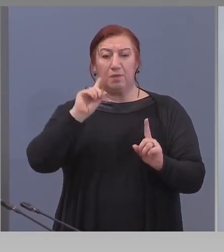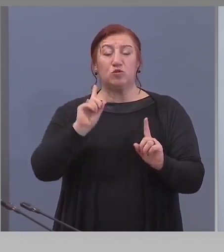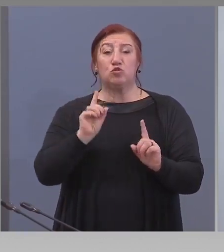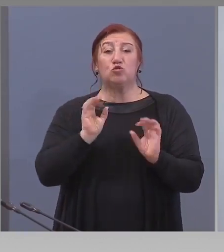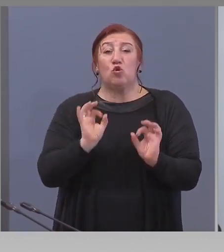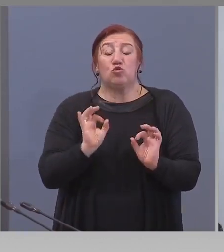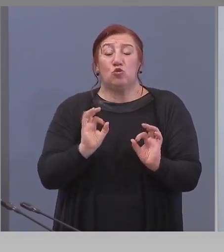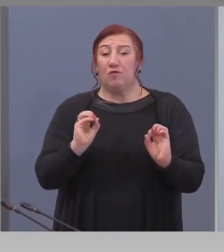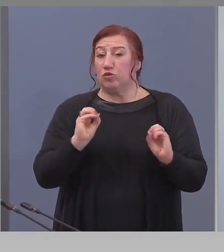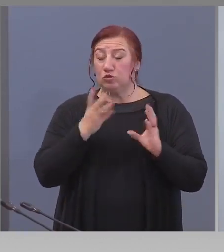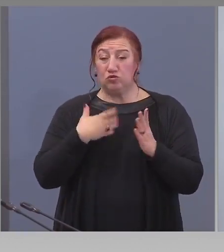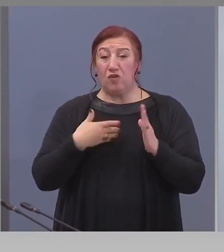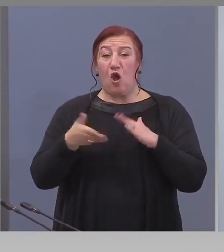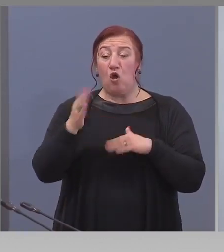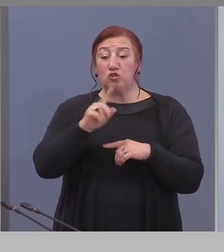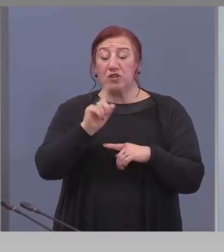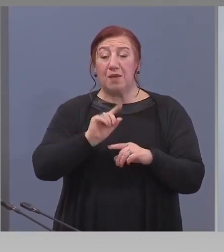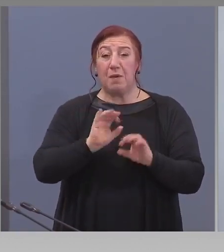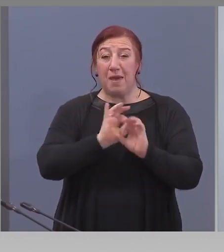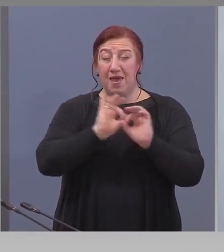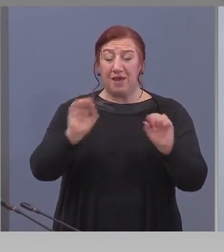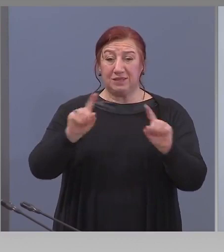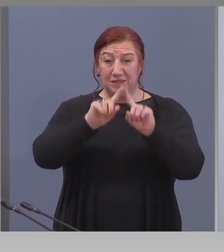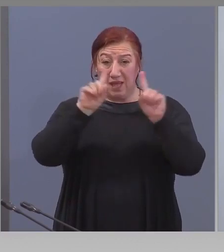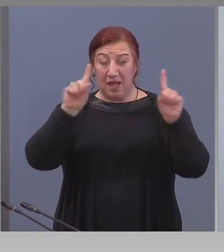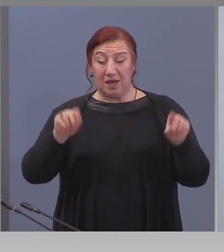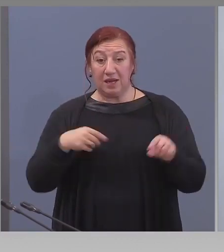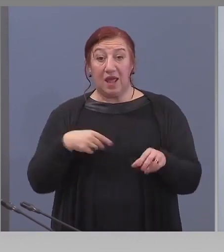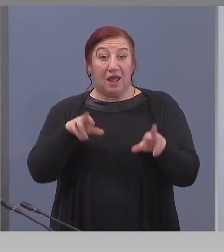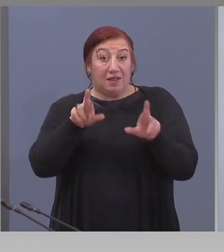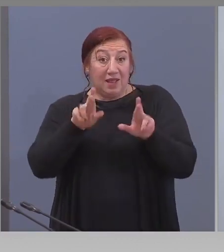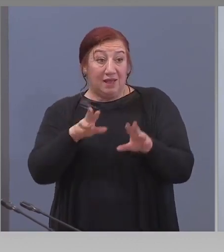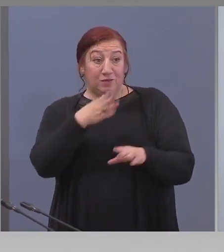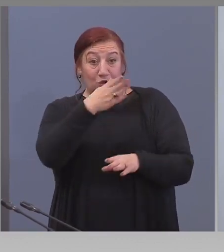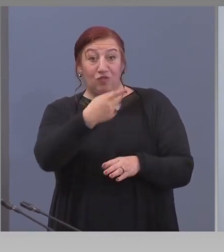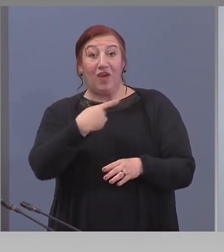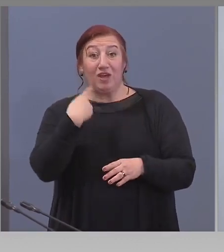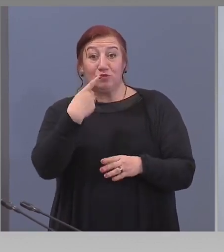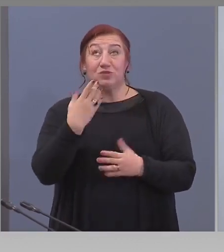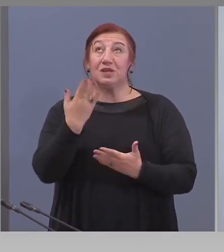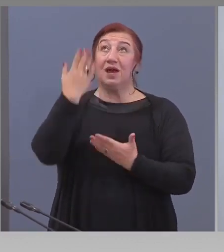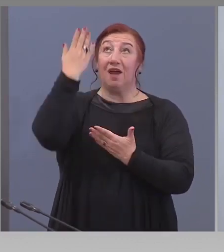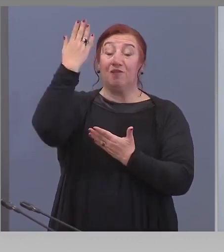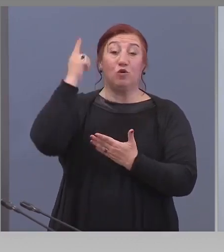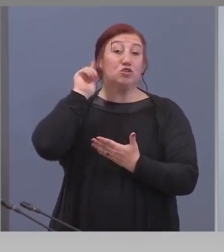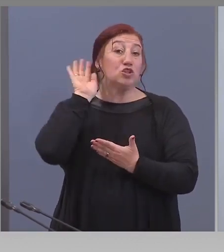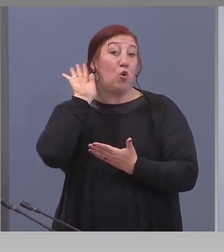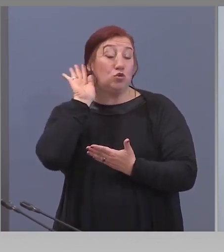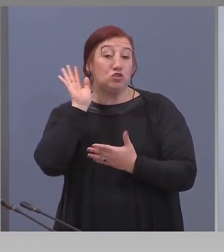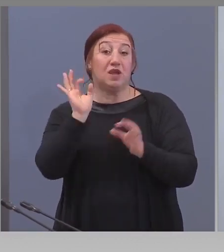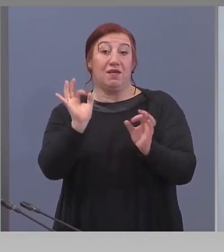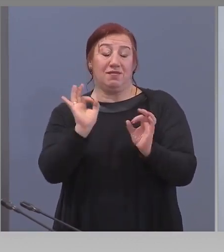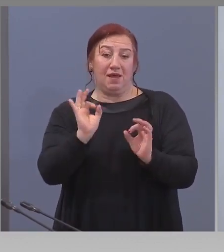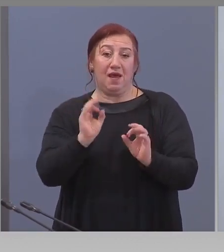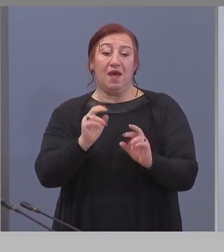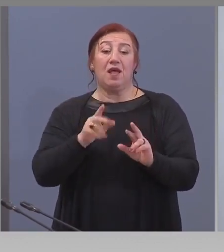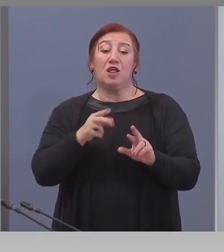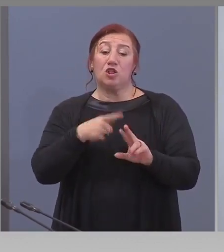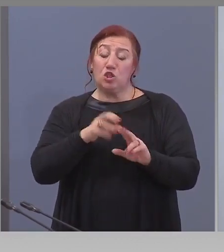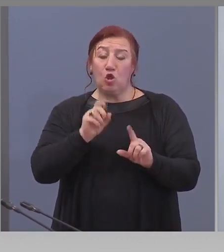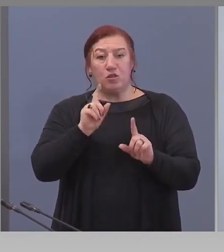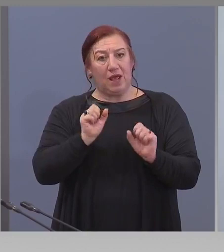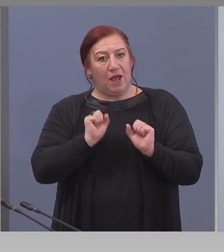картина. Надявам се от вашата уста да е в Божиите уши. Така да е. Но да почакаме да видим.